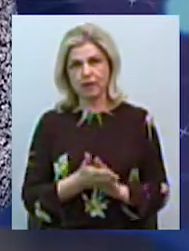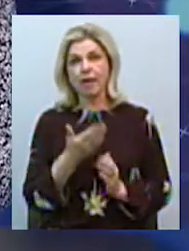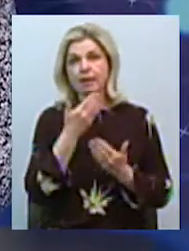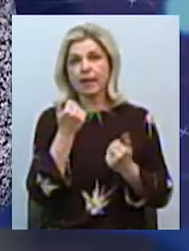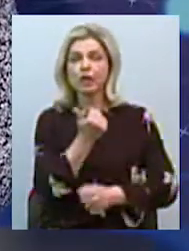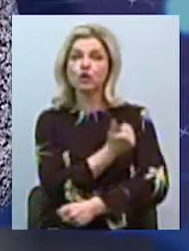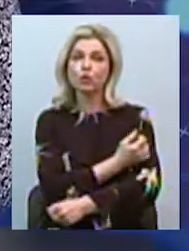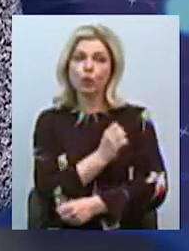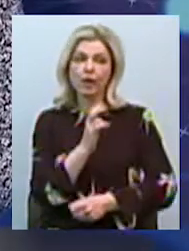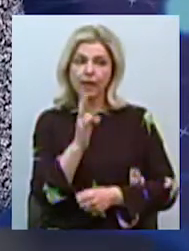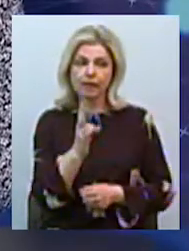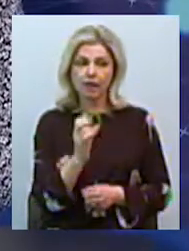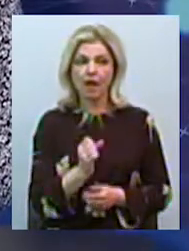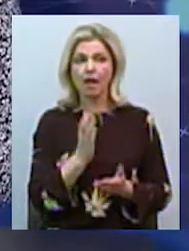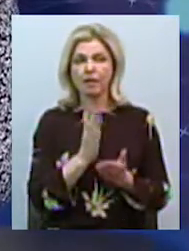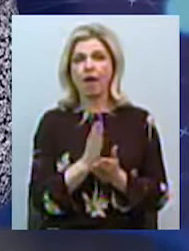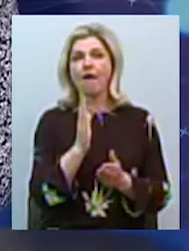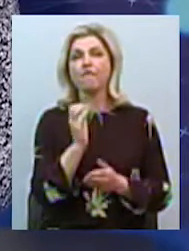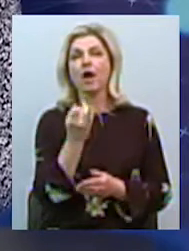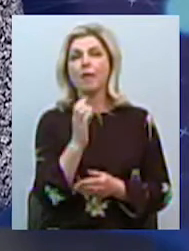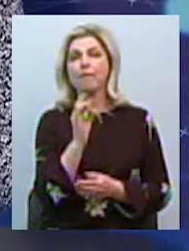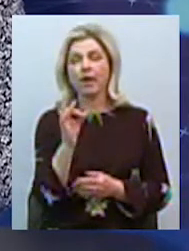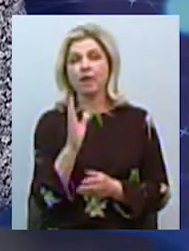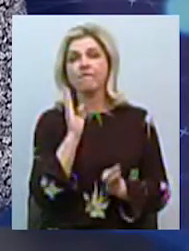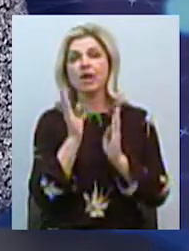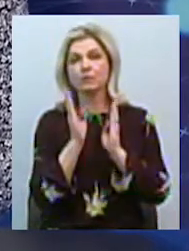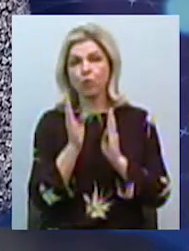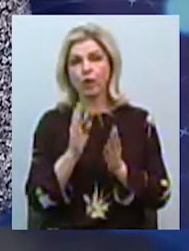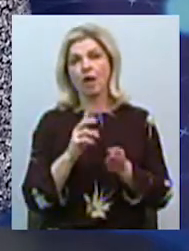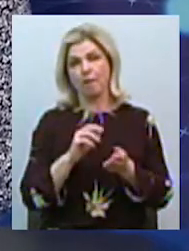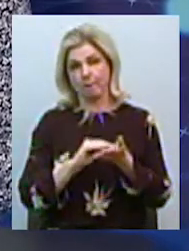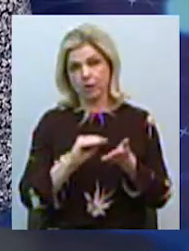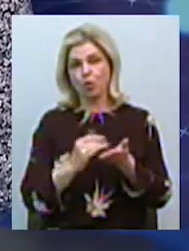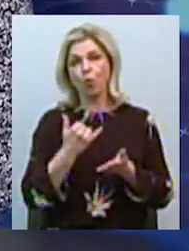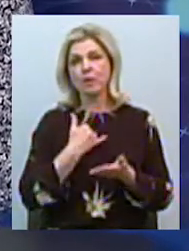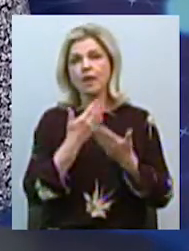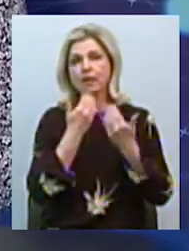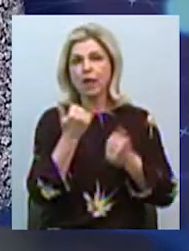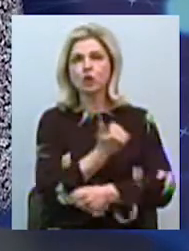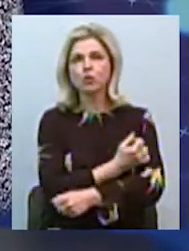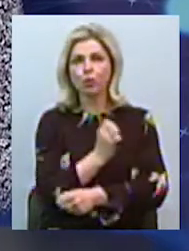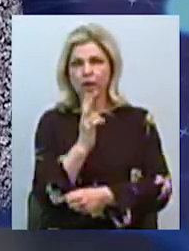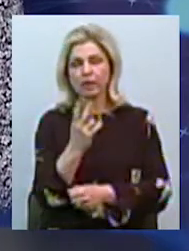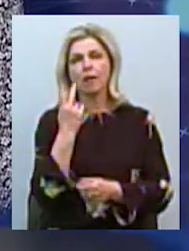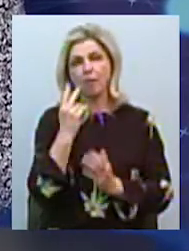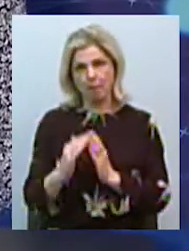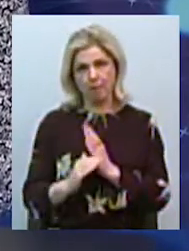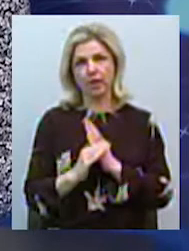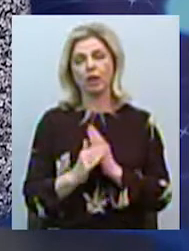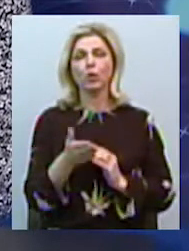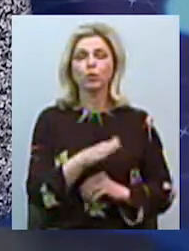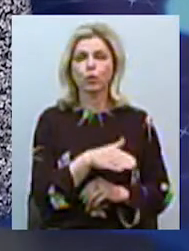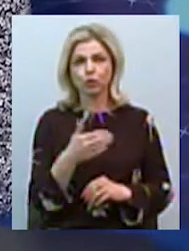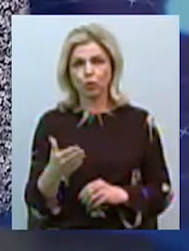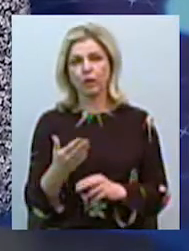інсуліна. Є діагрупи, в Вайбері, в Фейсбуці, які пишуть, у мене немає інсуліна, допомоги. І вони завжди допоможуть. Друг другу